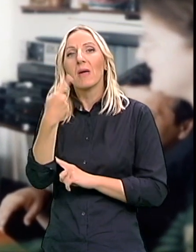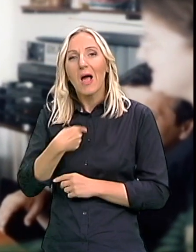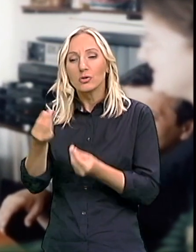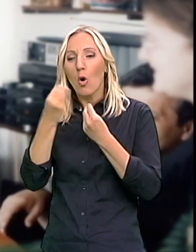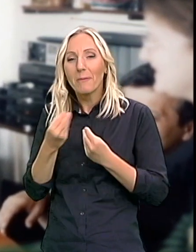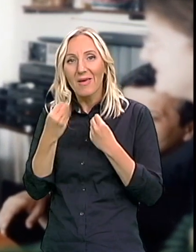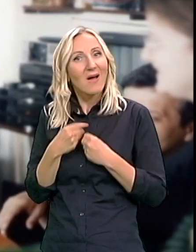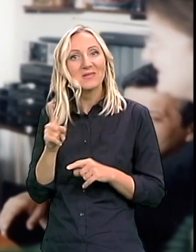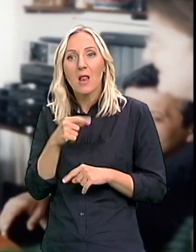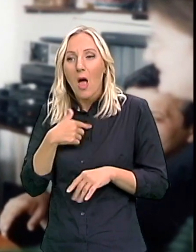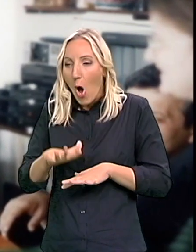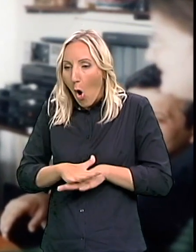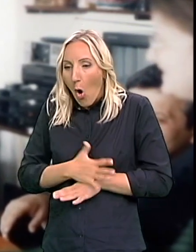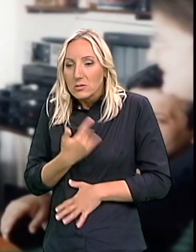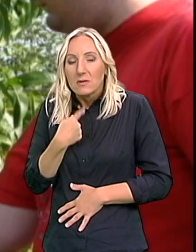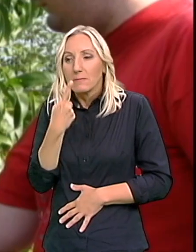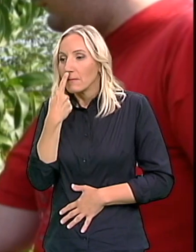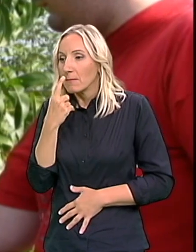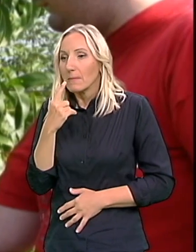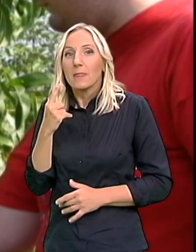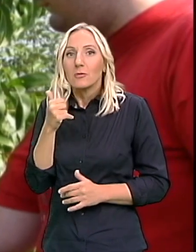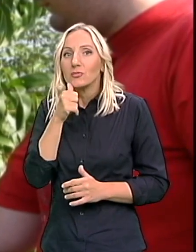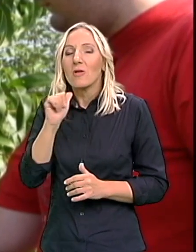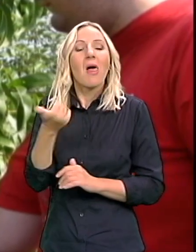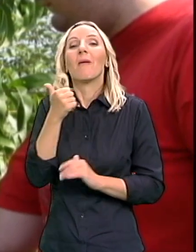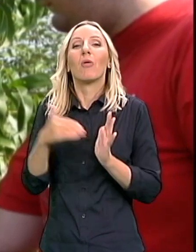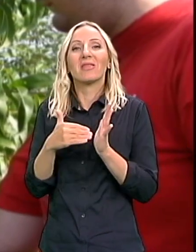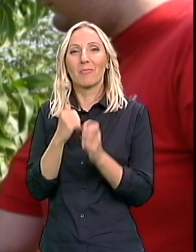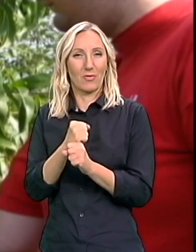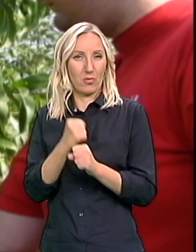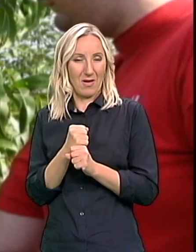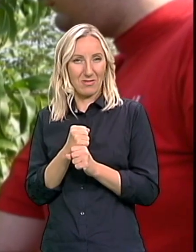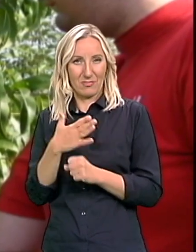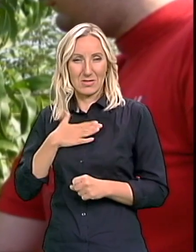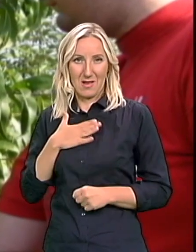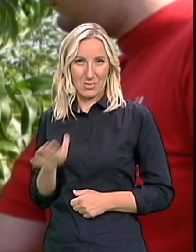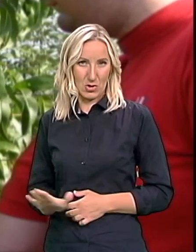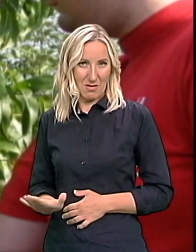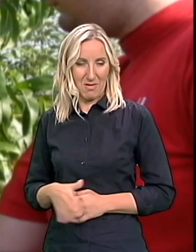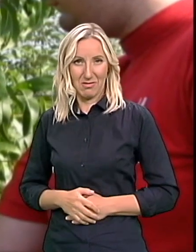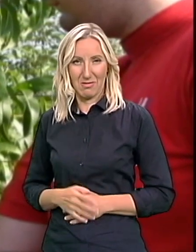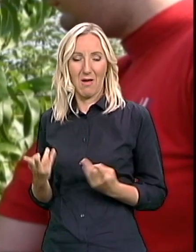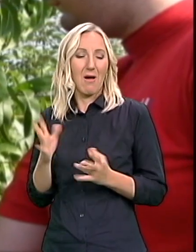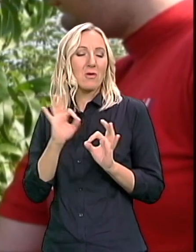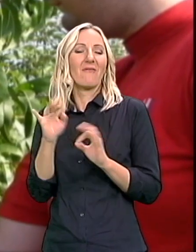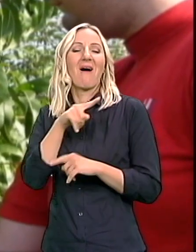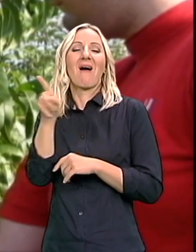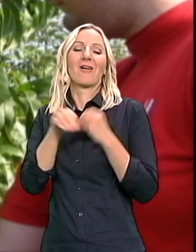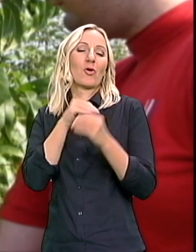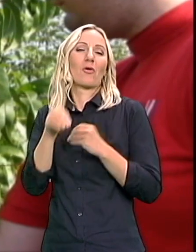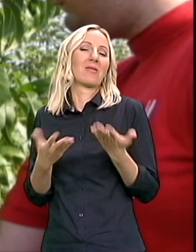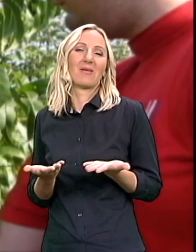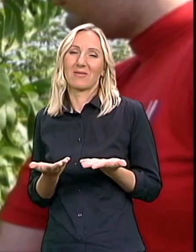jednostavno Intuitivno Nekada osetite Šta je to nešto Najbolje za vaše dete Kao i svaki roditelj I kao svako drugo